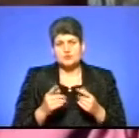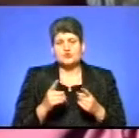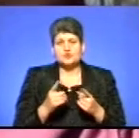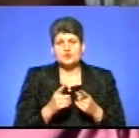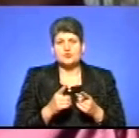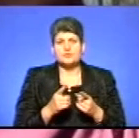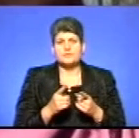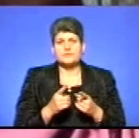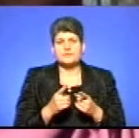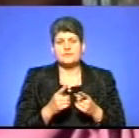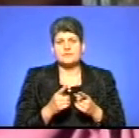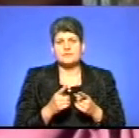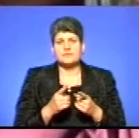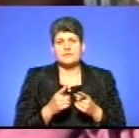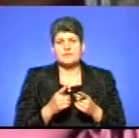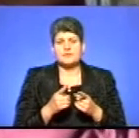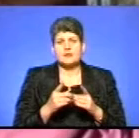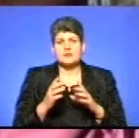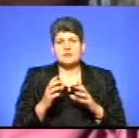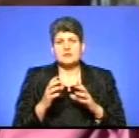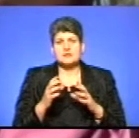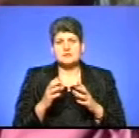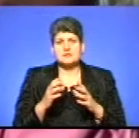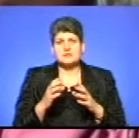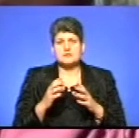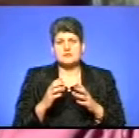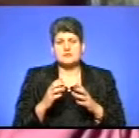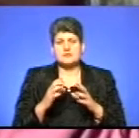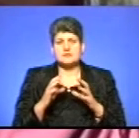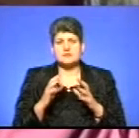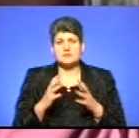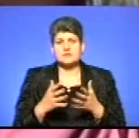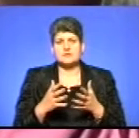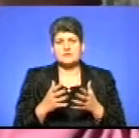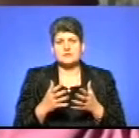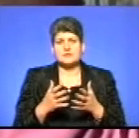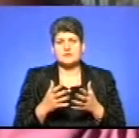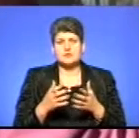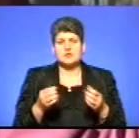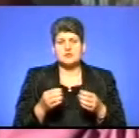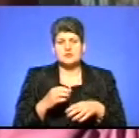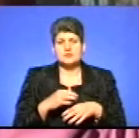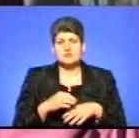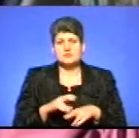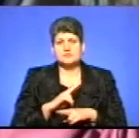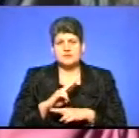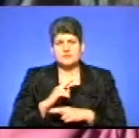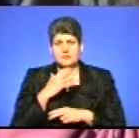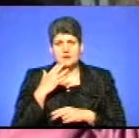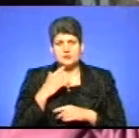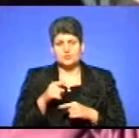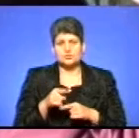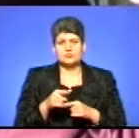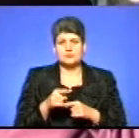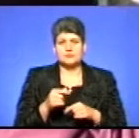травматизм на дорозі насильки великі і насильки жертв багато щось поражаються. Тому